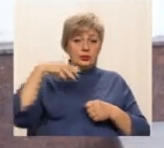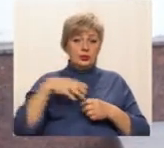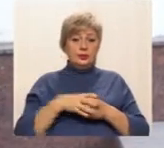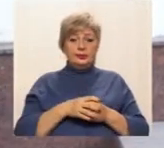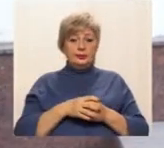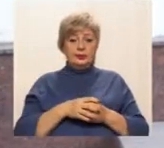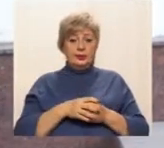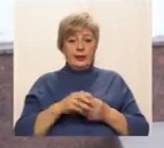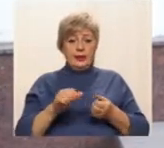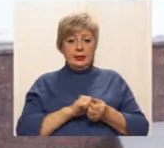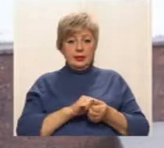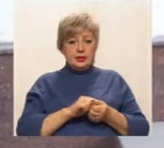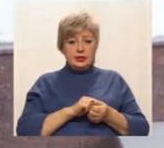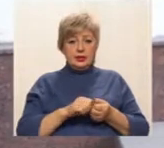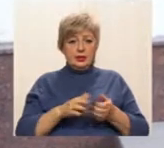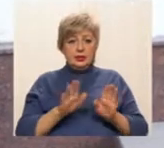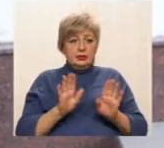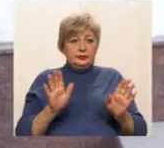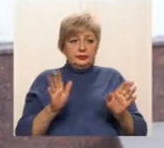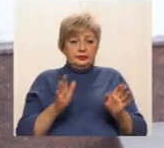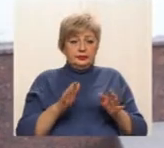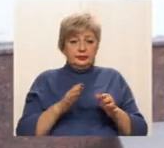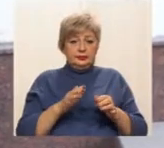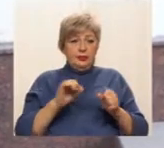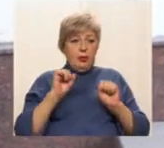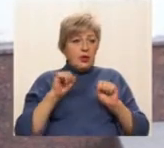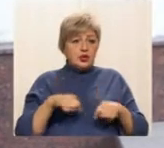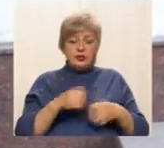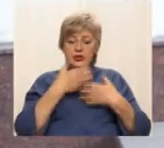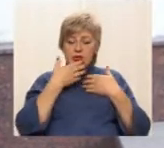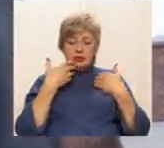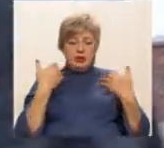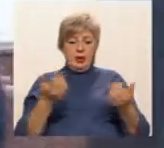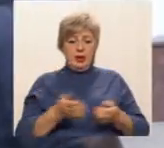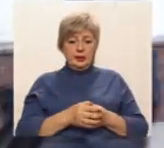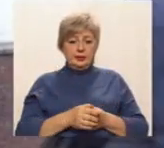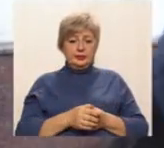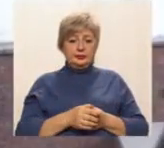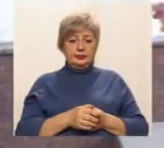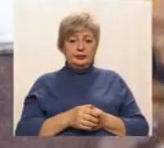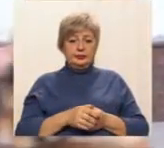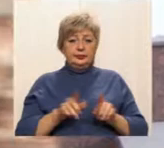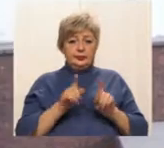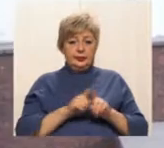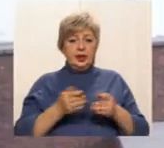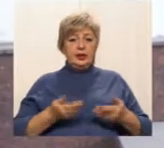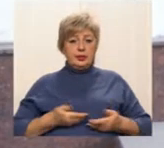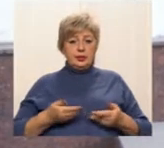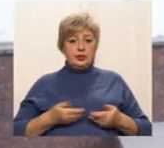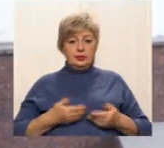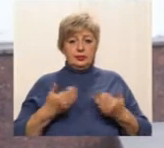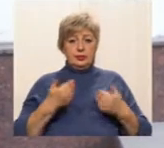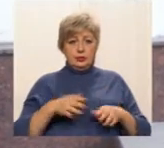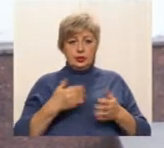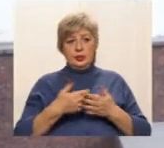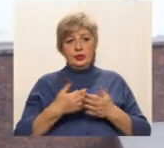Ну, постирати я вже мовчу, тому що можливості ніякої немає. Так і проживаємо зараз, от вже